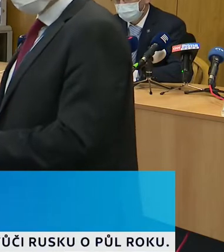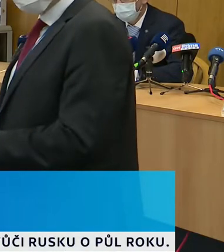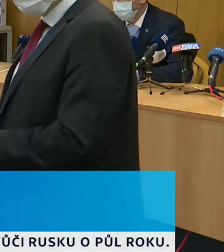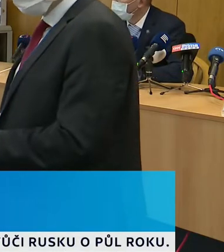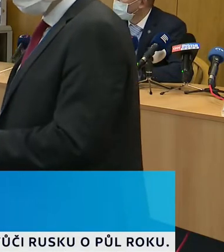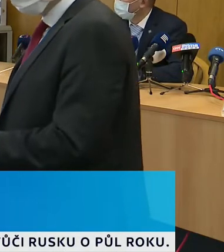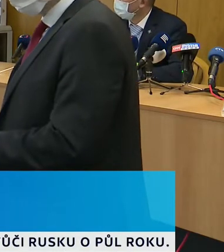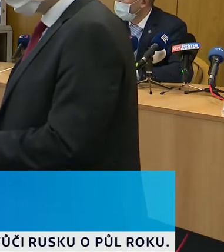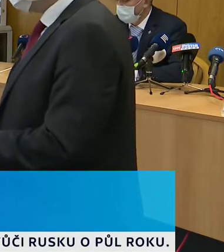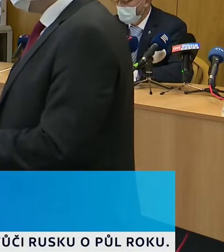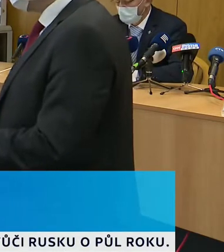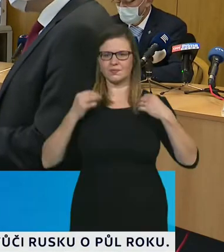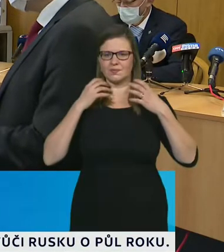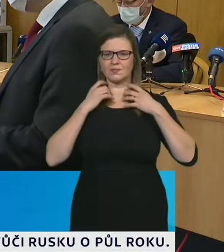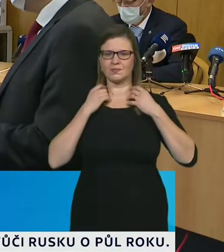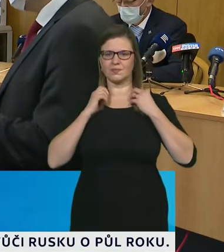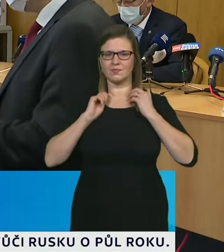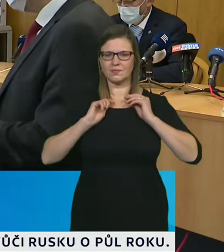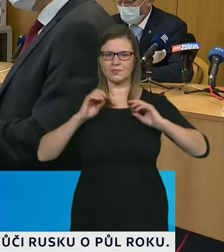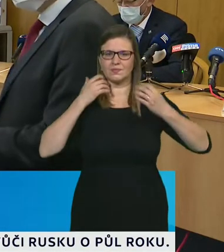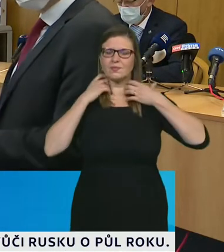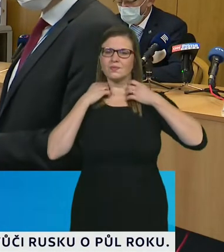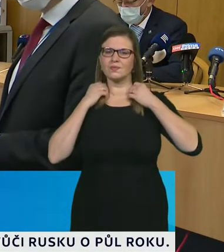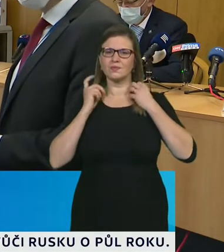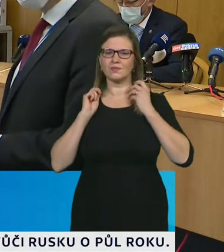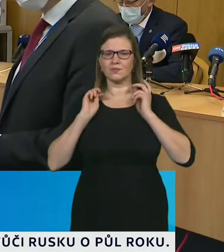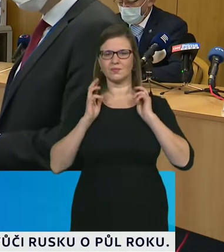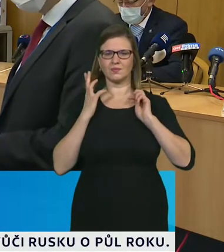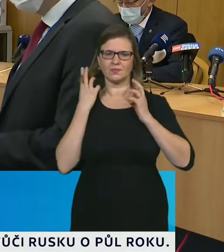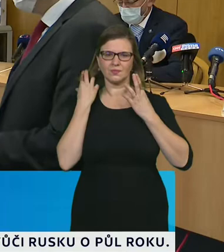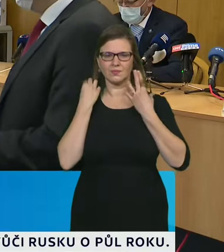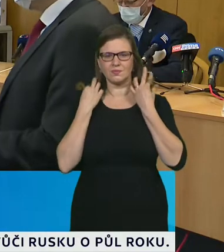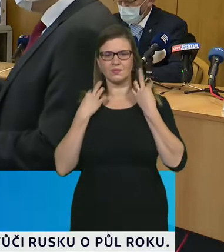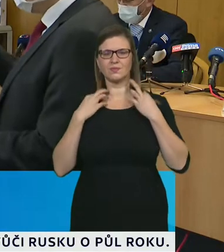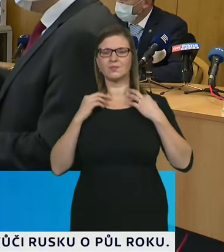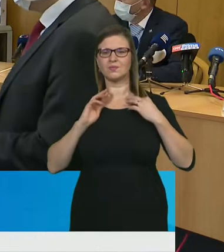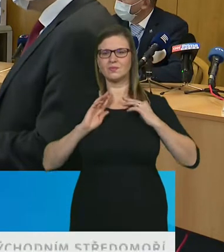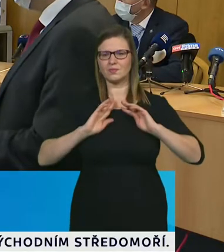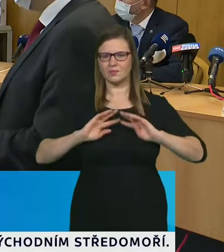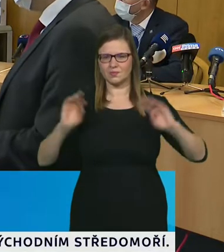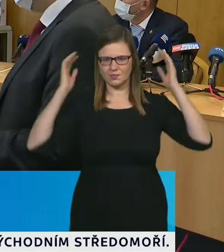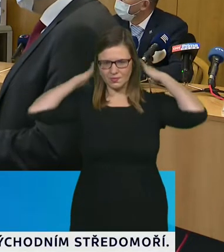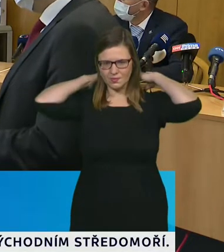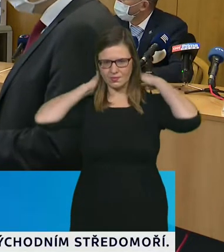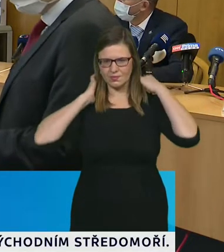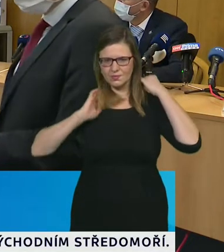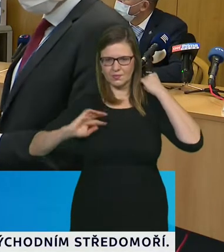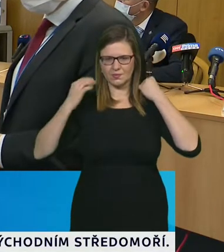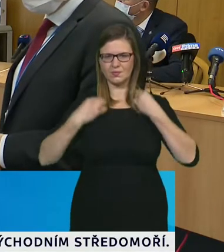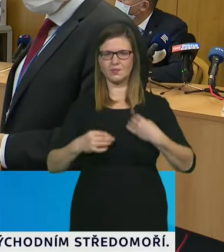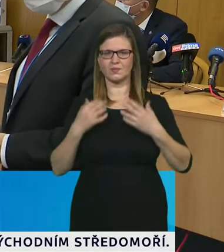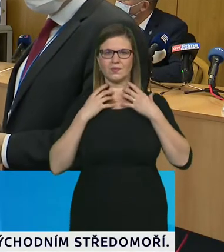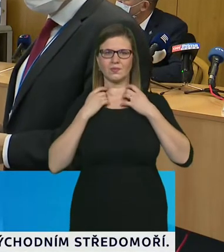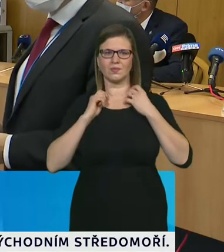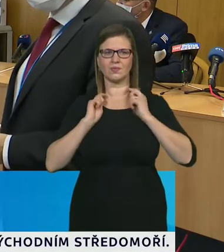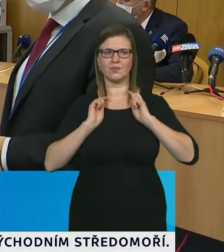celé Evropy. Každý stát jinak testuje, každý stát trochu jinak vykazuje, takže ty absolutní čísla jsou obtížně srovnatelná,